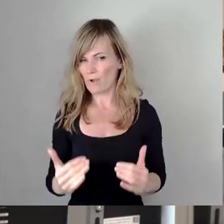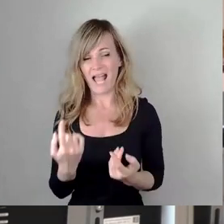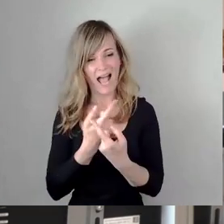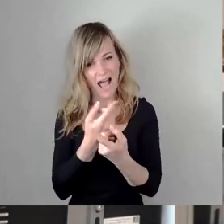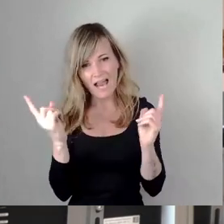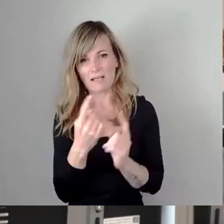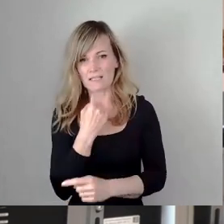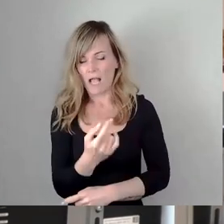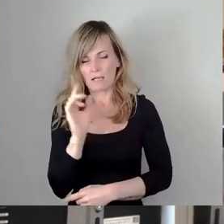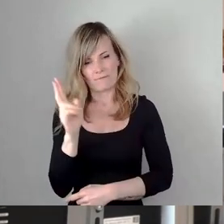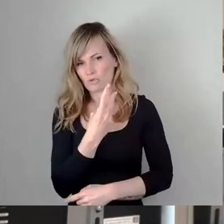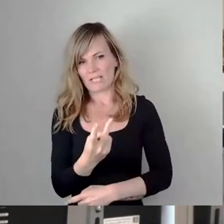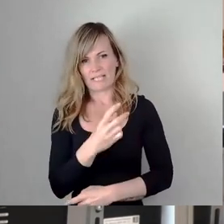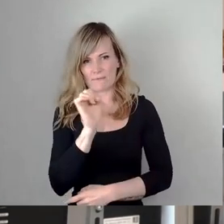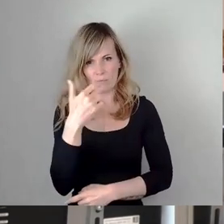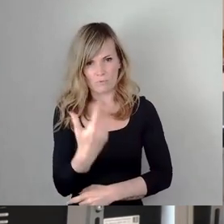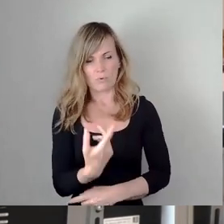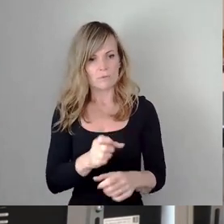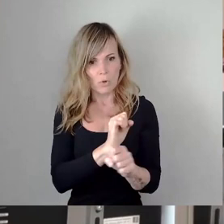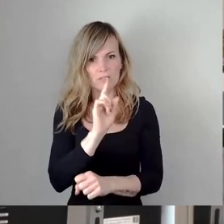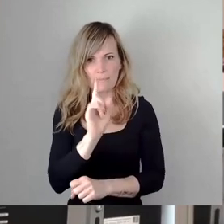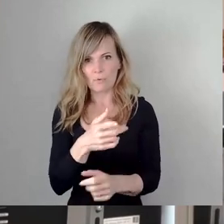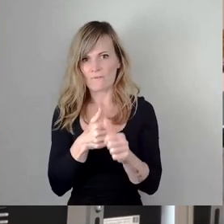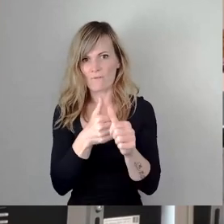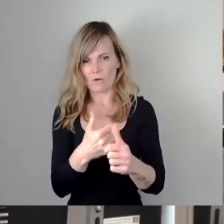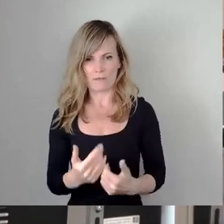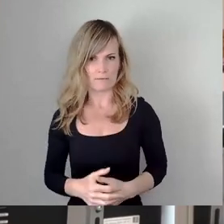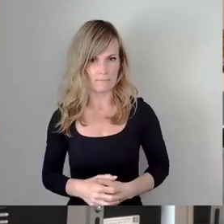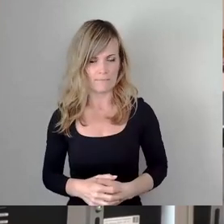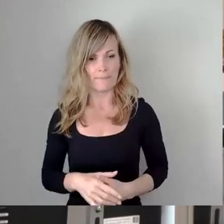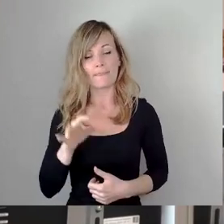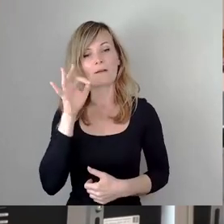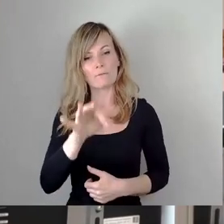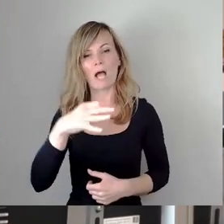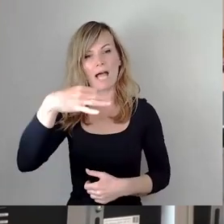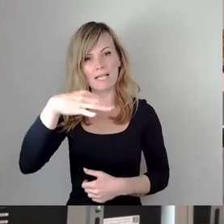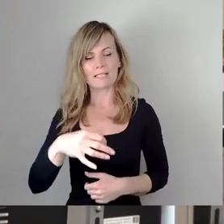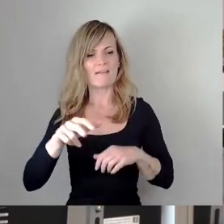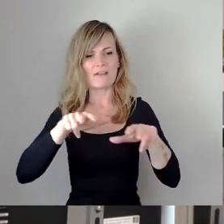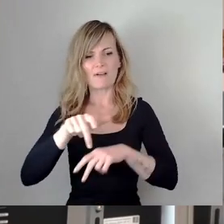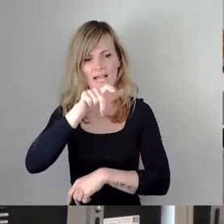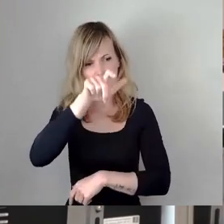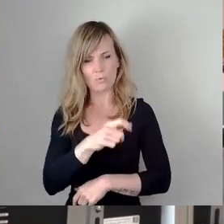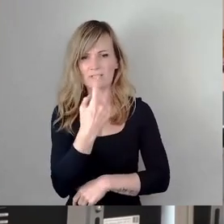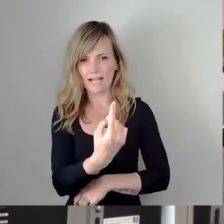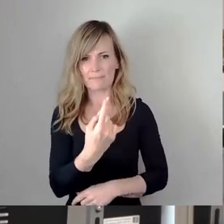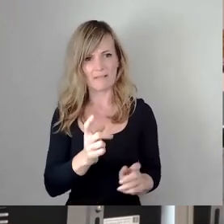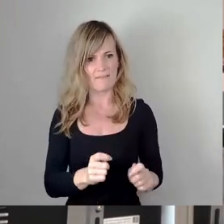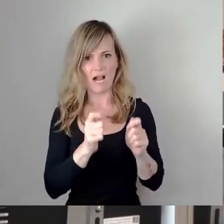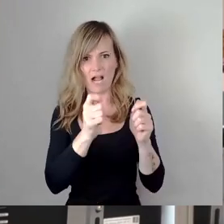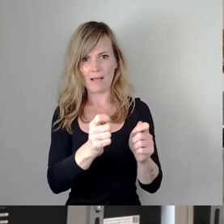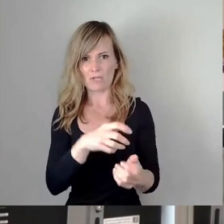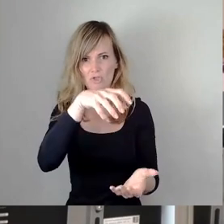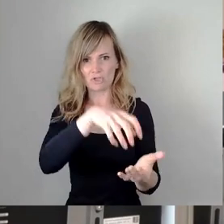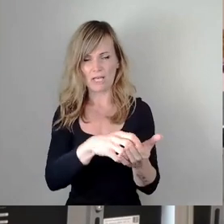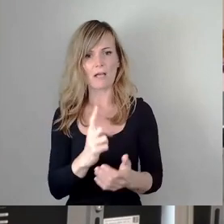Unverständnis stoßen, sind diese einzuhalten. Das gilt sowohl für den einzelnen Verwaltungsmitarbeiter in der Vergabestelle, das gilt aber auch für einen Gemeinde-